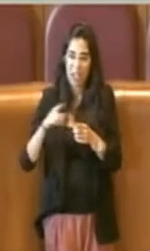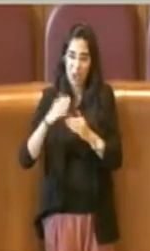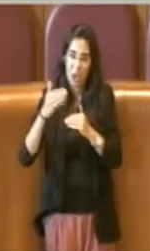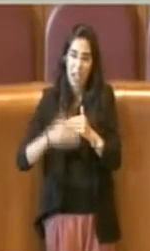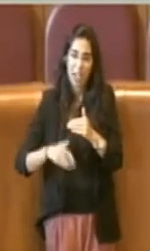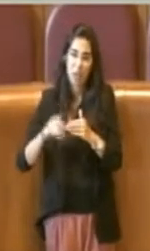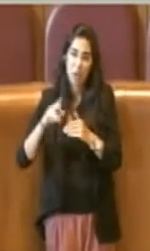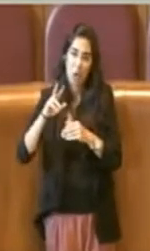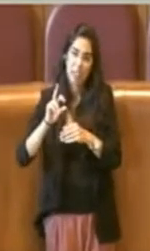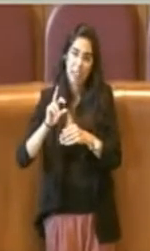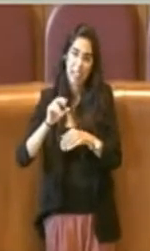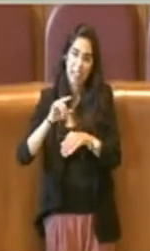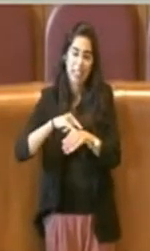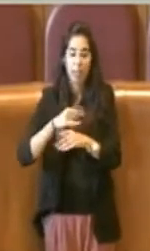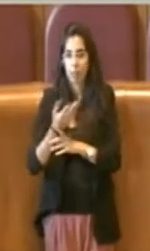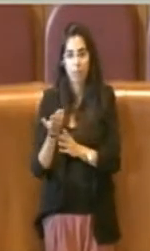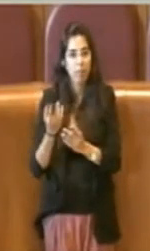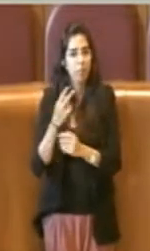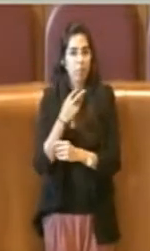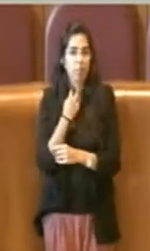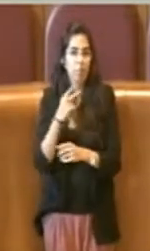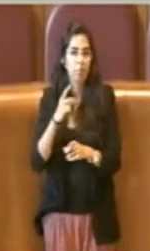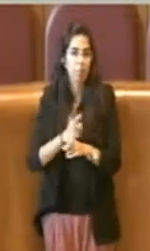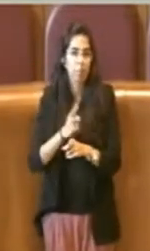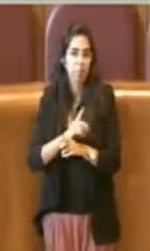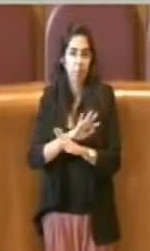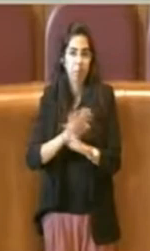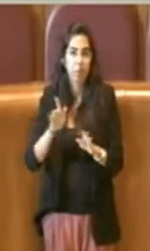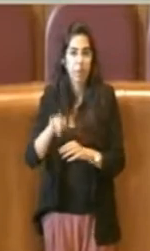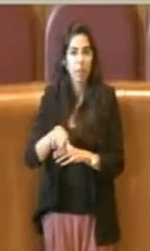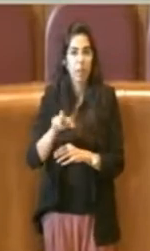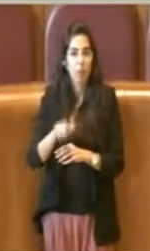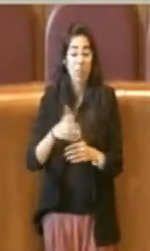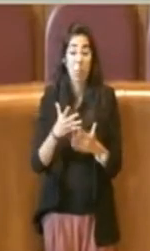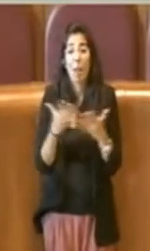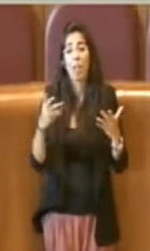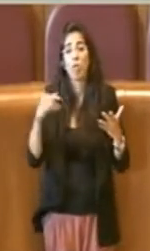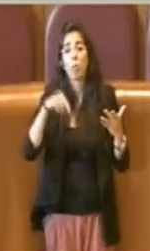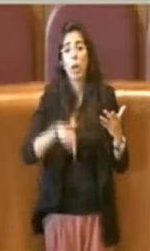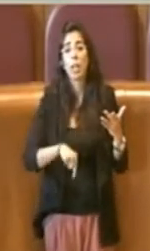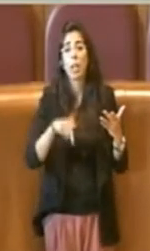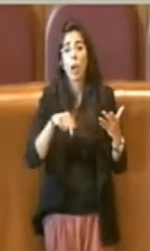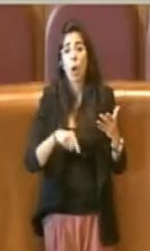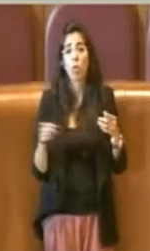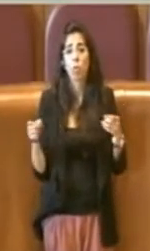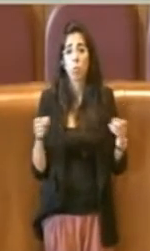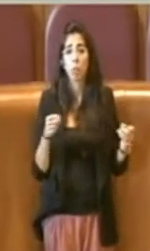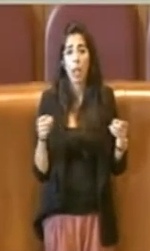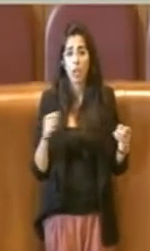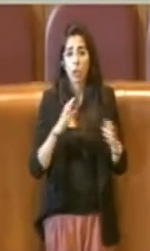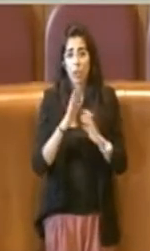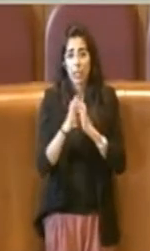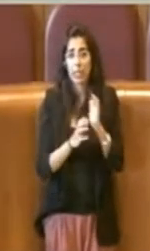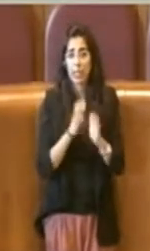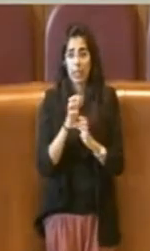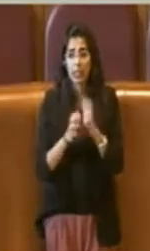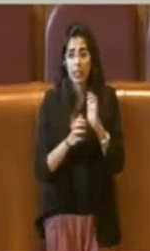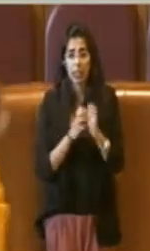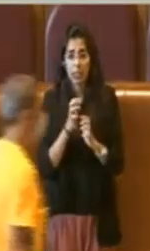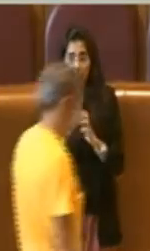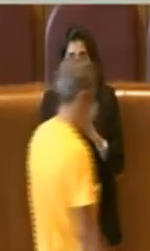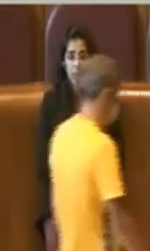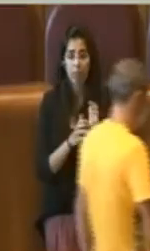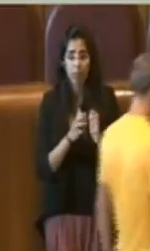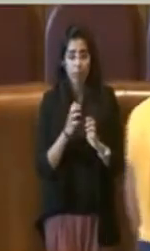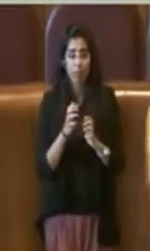indispensabile a maggior ragione oggi con la crisi che stiamo vivendo e quindi